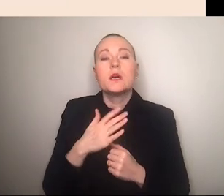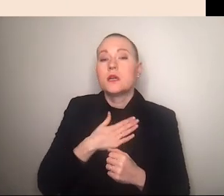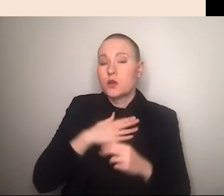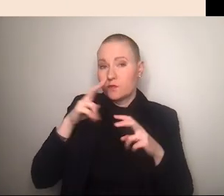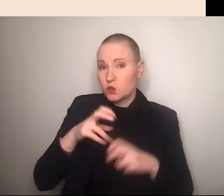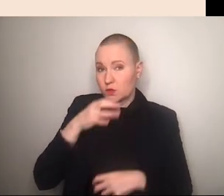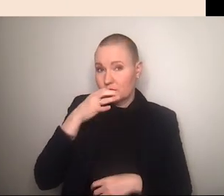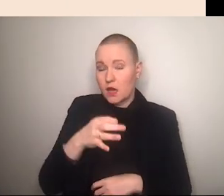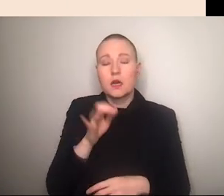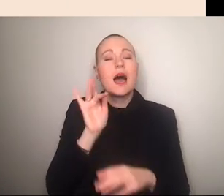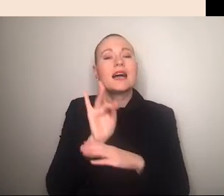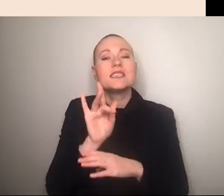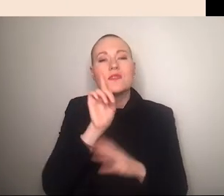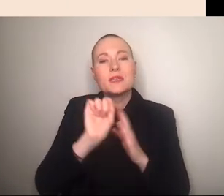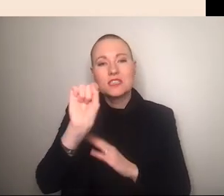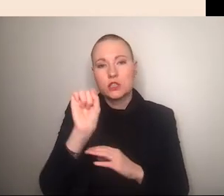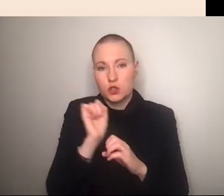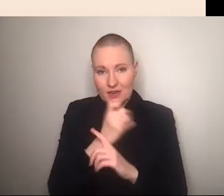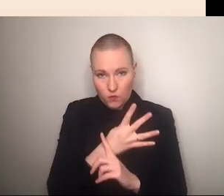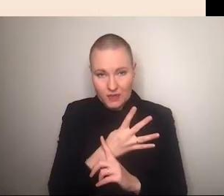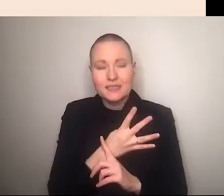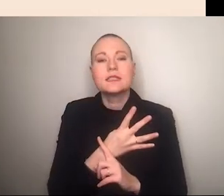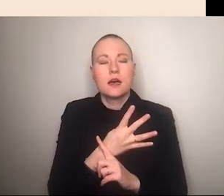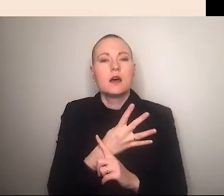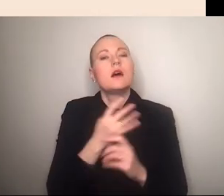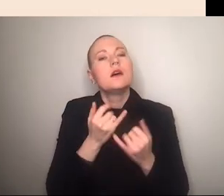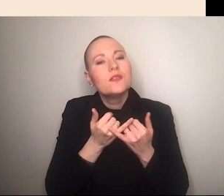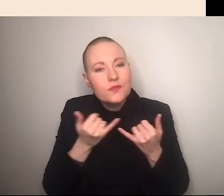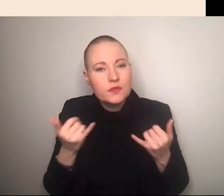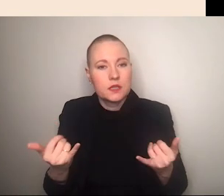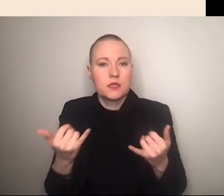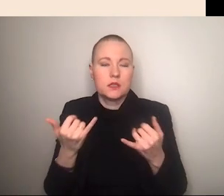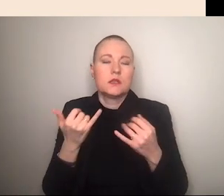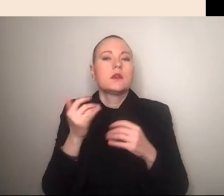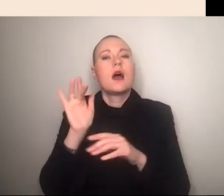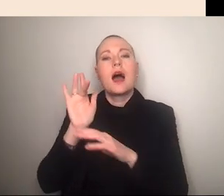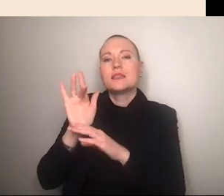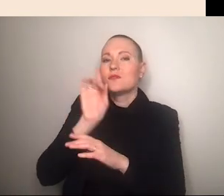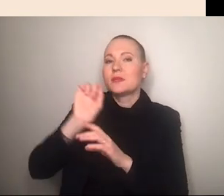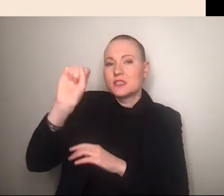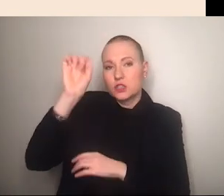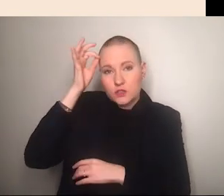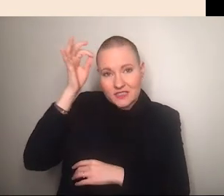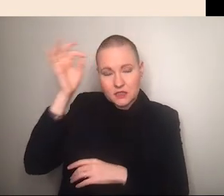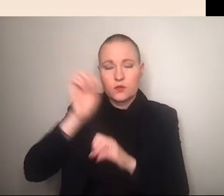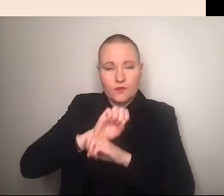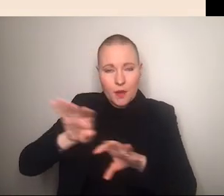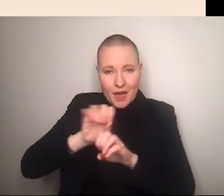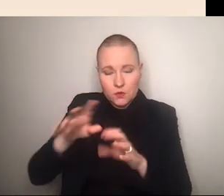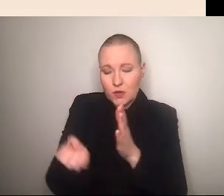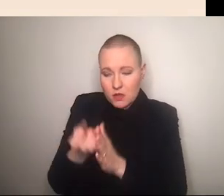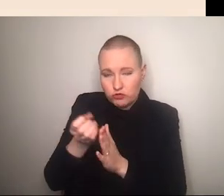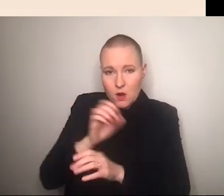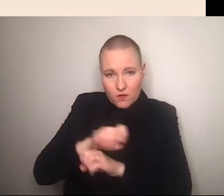antifeministische influencerin zur herstellung und verbreitung antifeministischen wissens auf diesen visuell geprägten